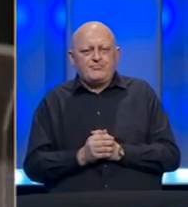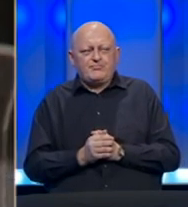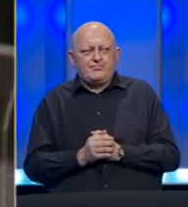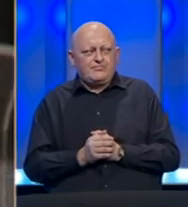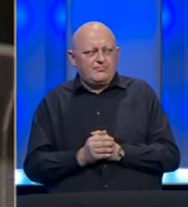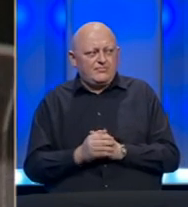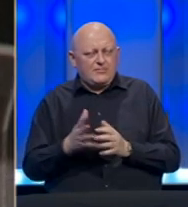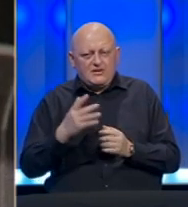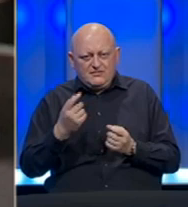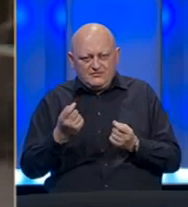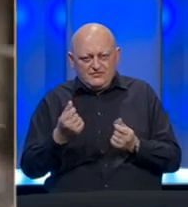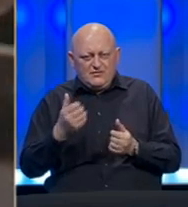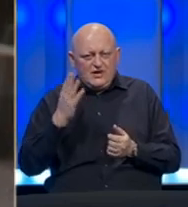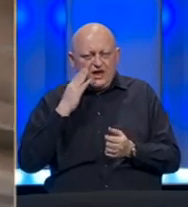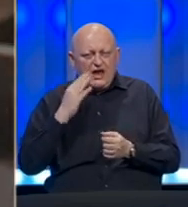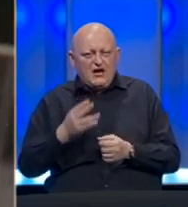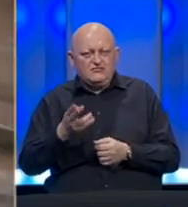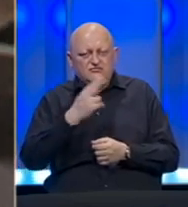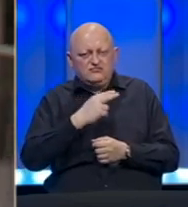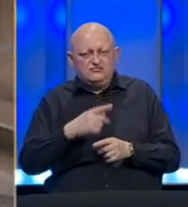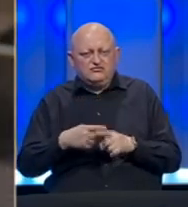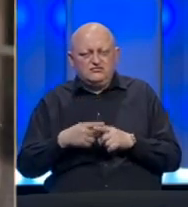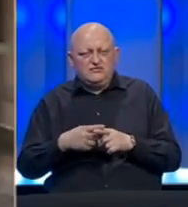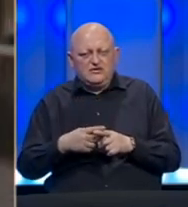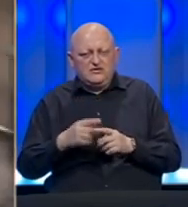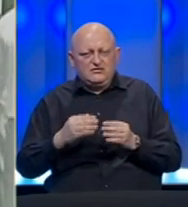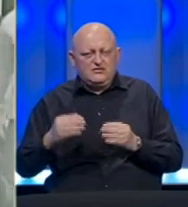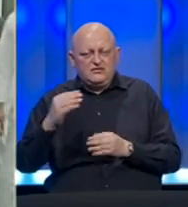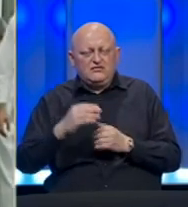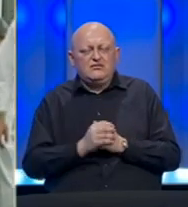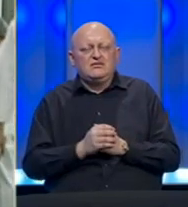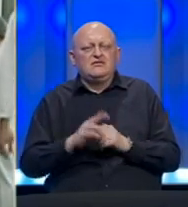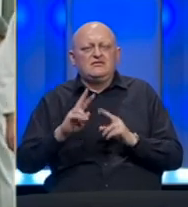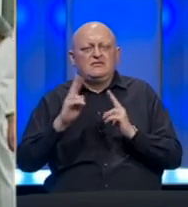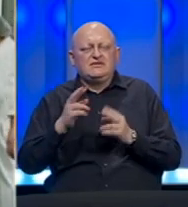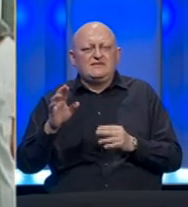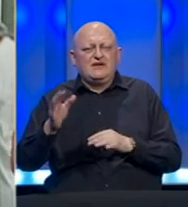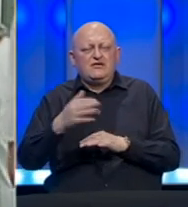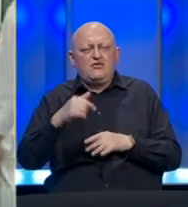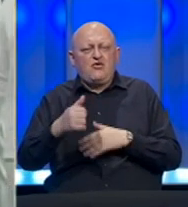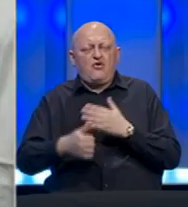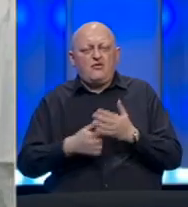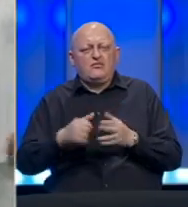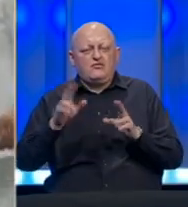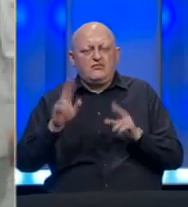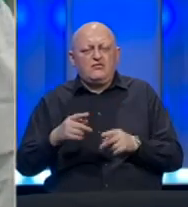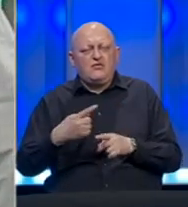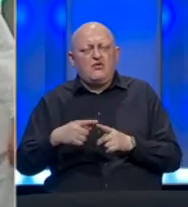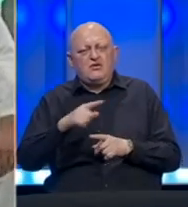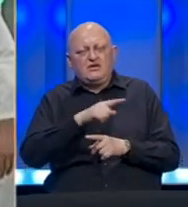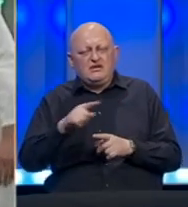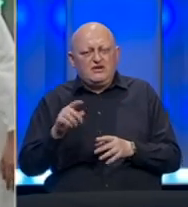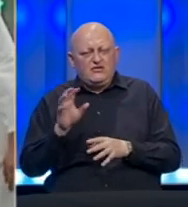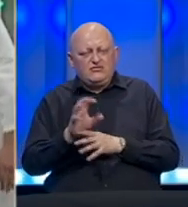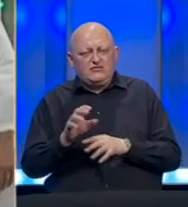Prema procjenama Američke agencije za kreditni rating Moody's, svjetska ekonomija u ovoj godini moga bi zbog negativnog